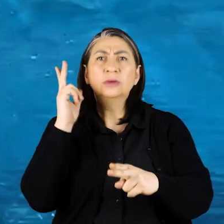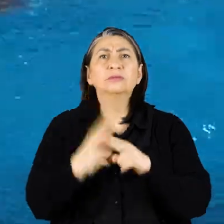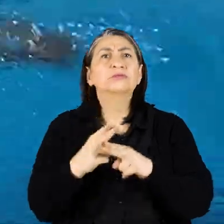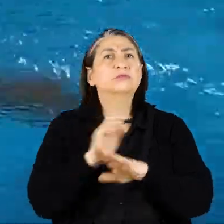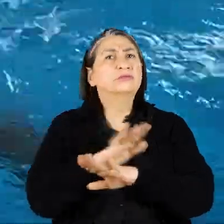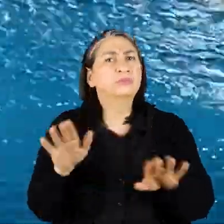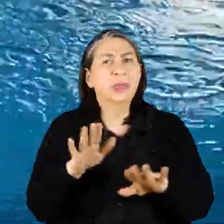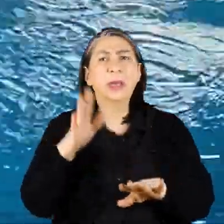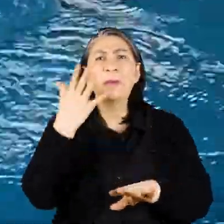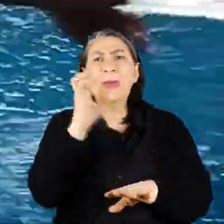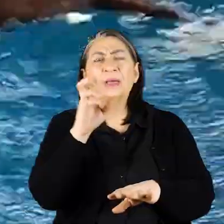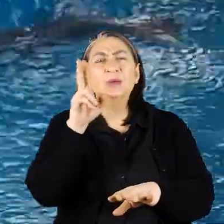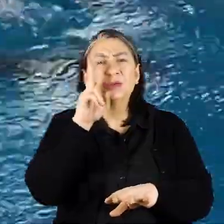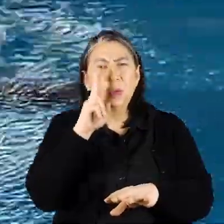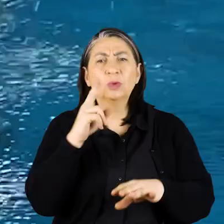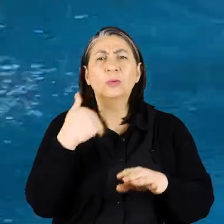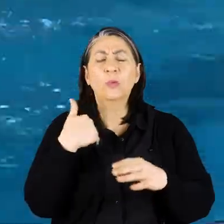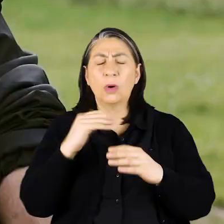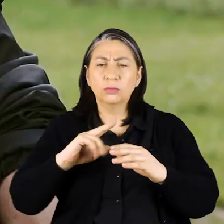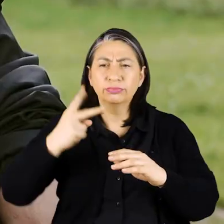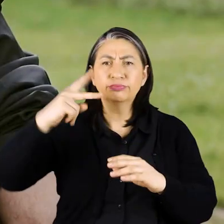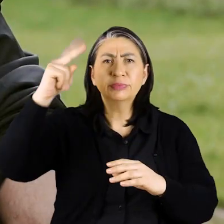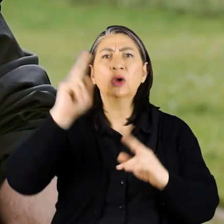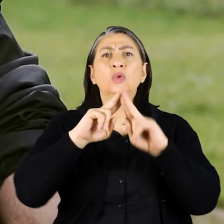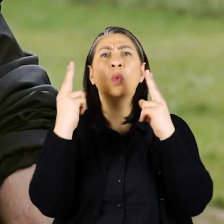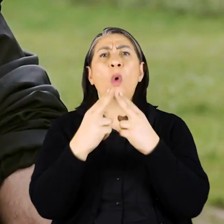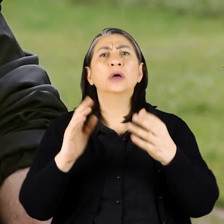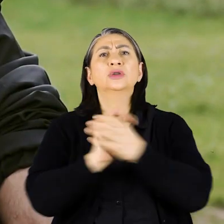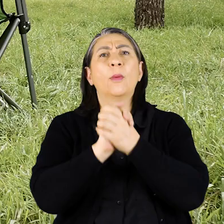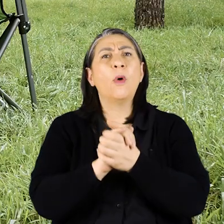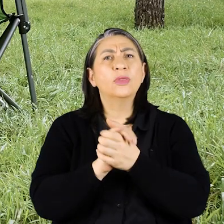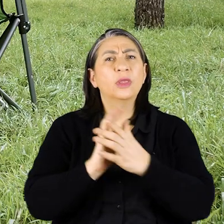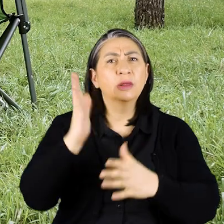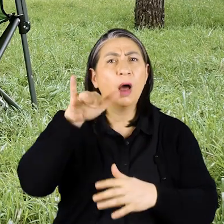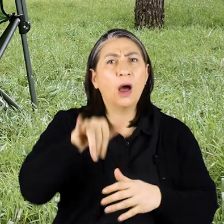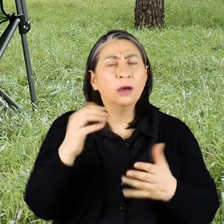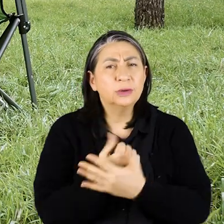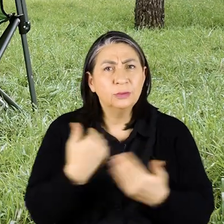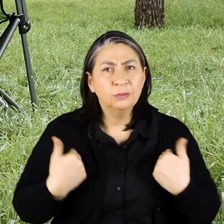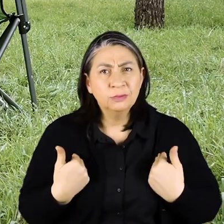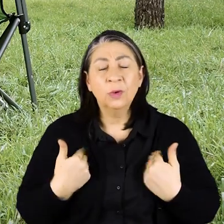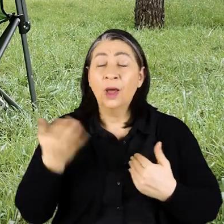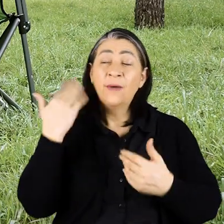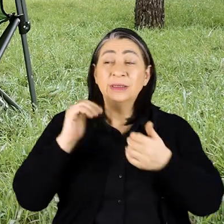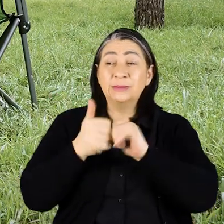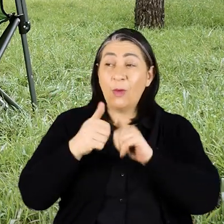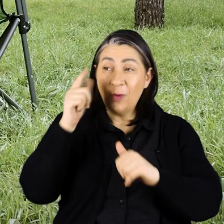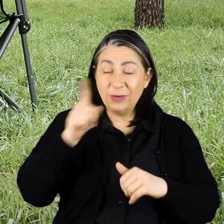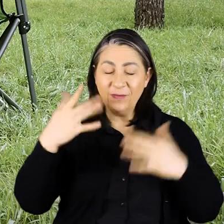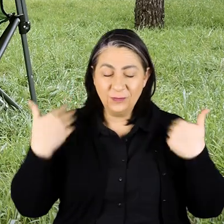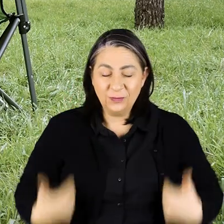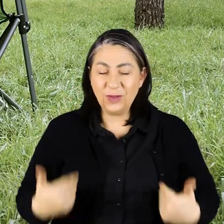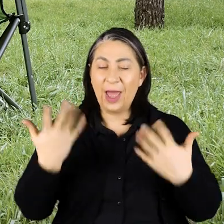oldu Beşinci ayın sonunda barajları geçtim dünya şampiyonasına gitmek için işte hak kazandım O da muhtemelen daha önceden spor yaptığından dolayı